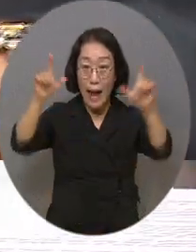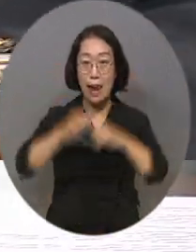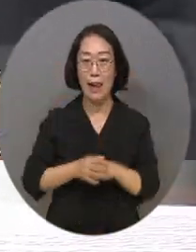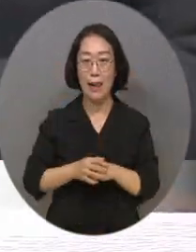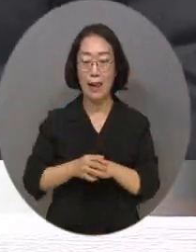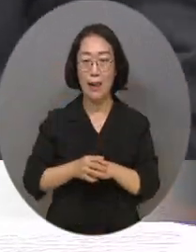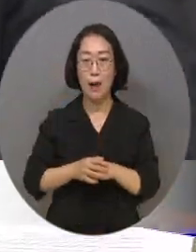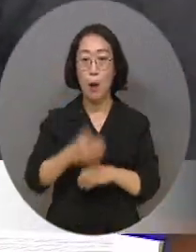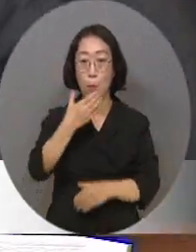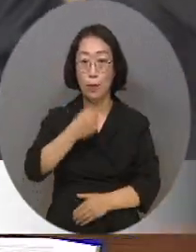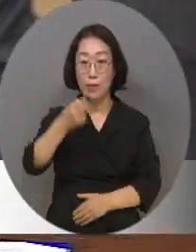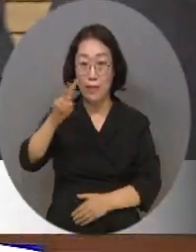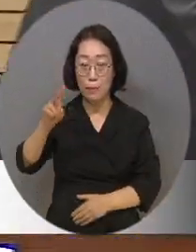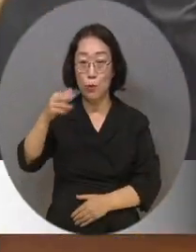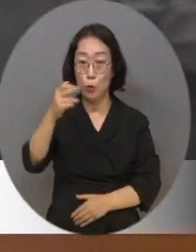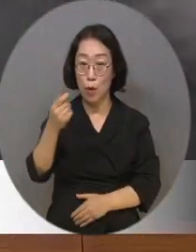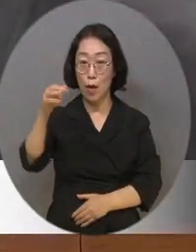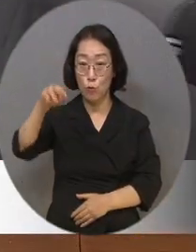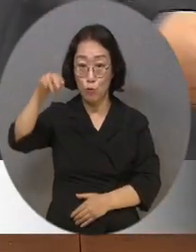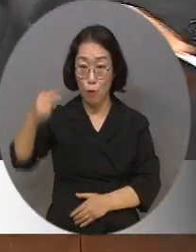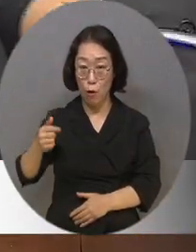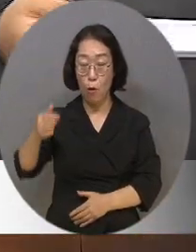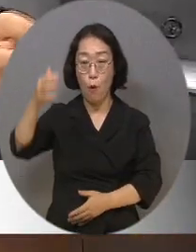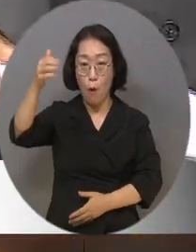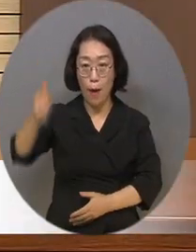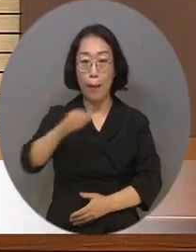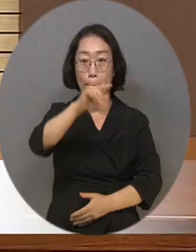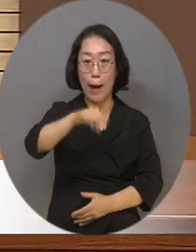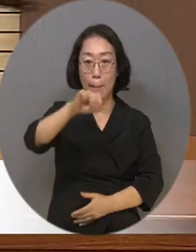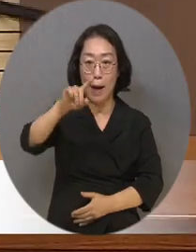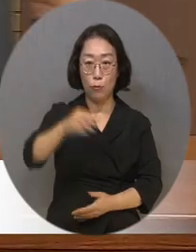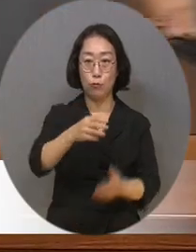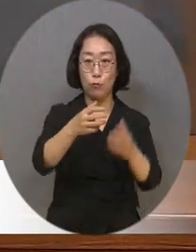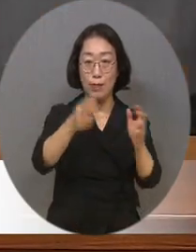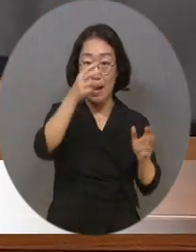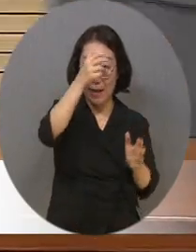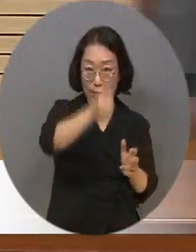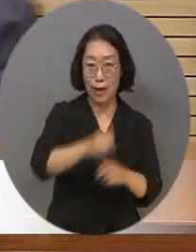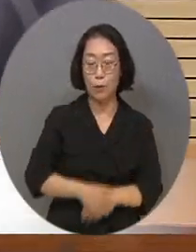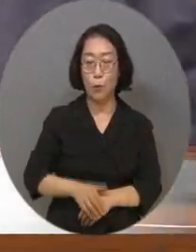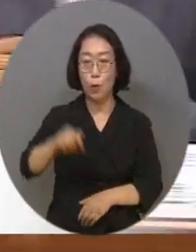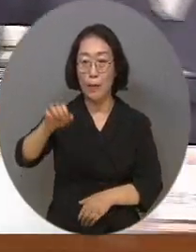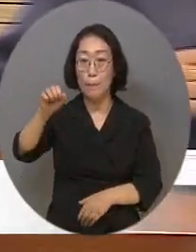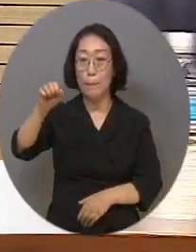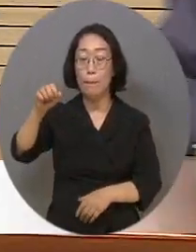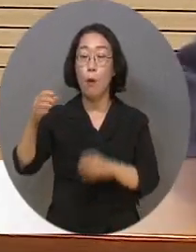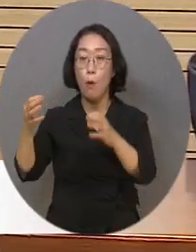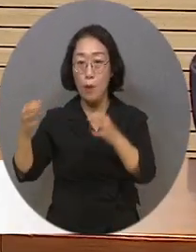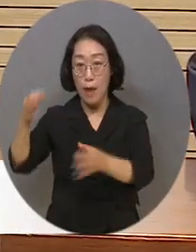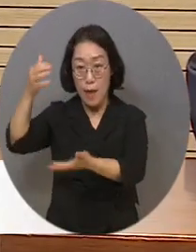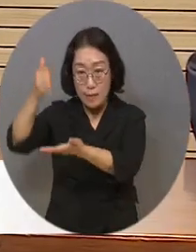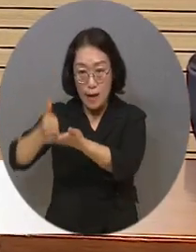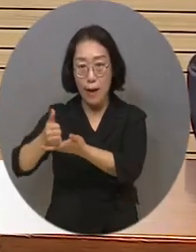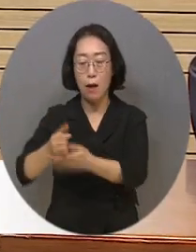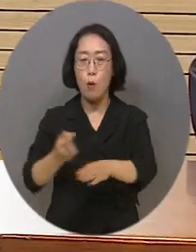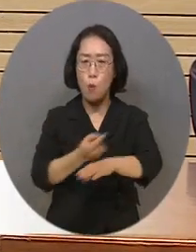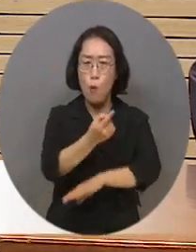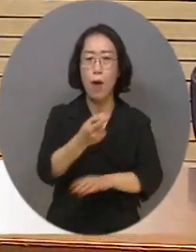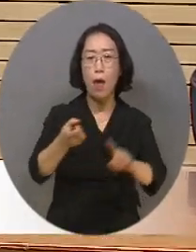협약식은 복지TV 최규혁 회장과 박마루 사장, 대한노인회 김호일 회장과 김동진 상임이사 등